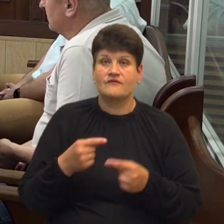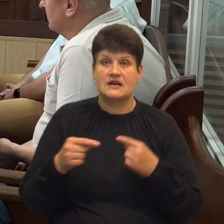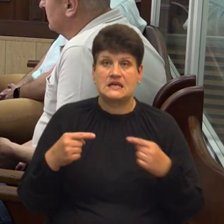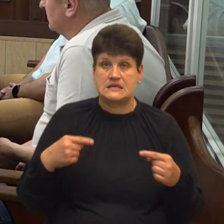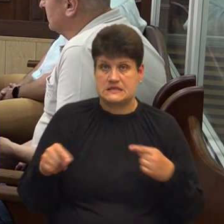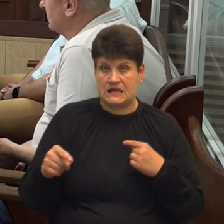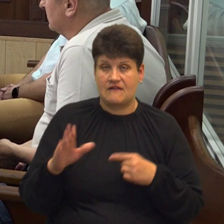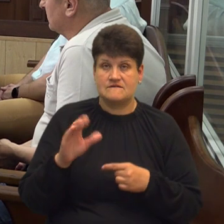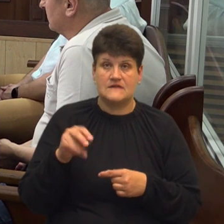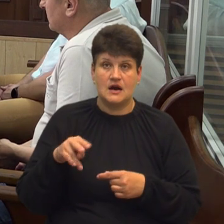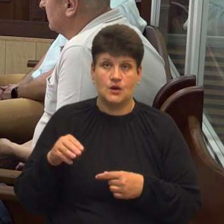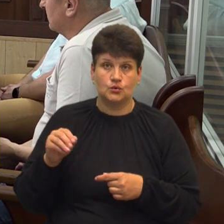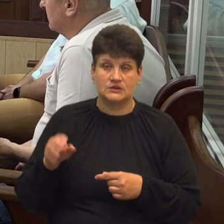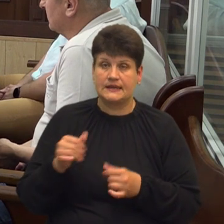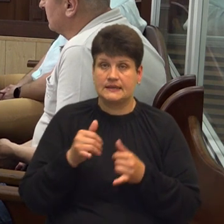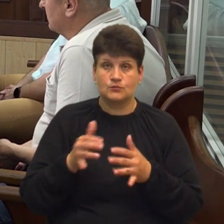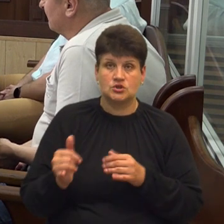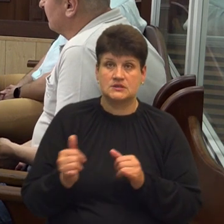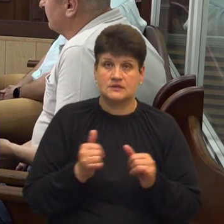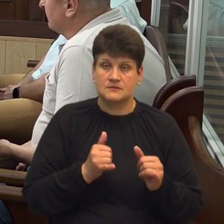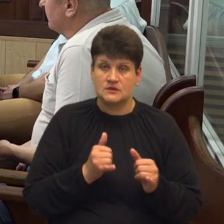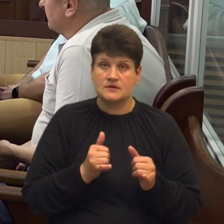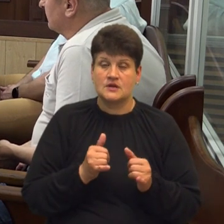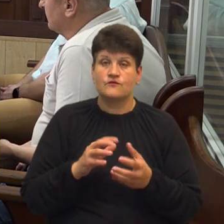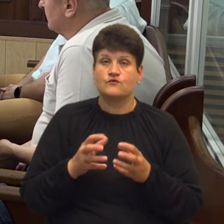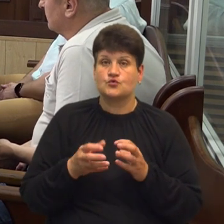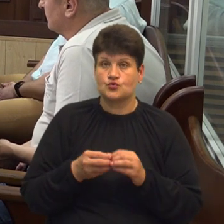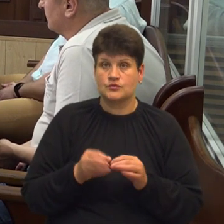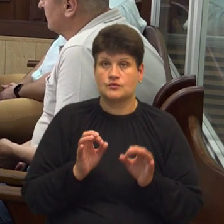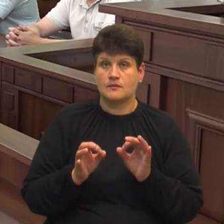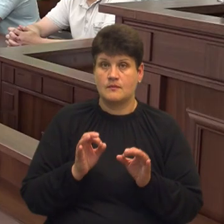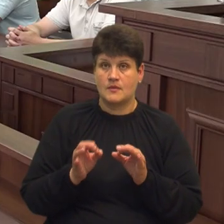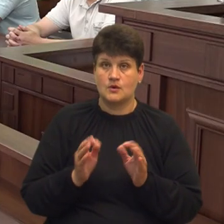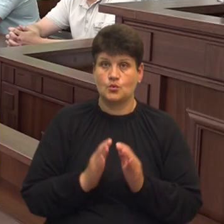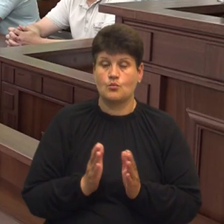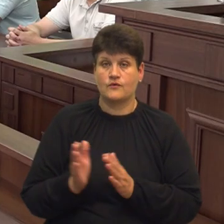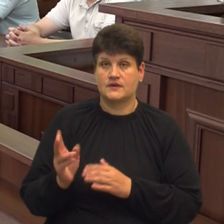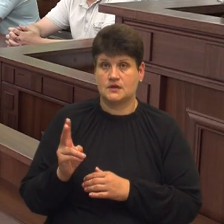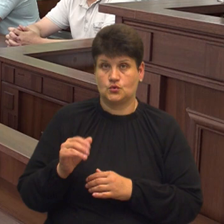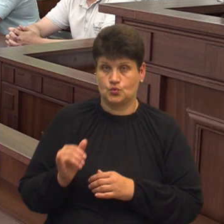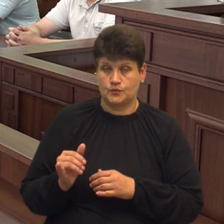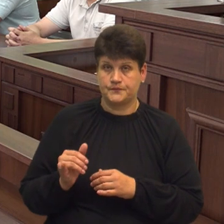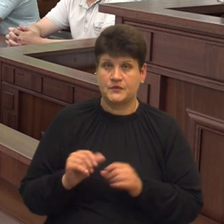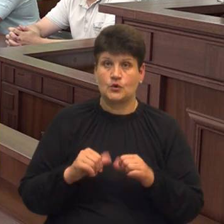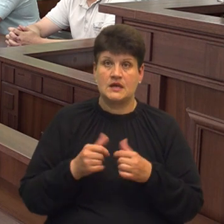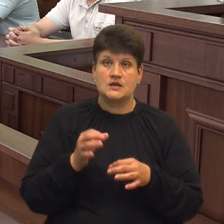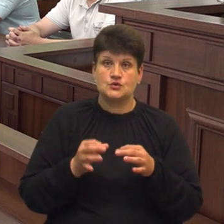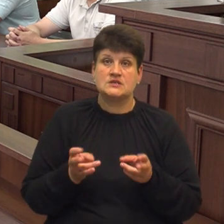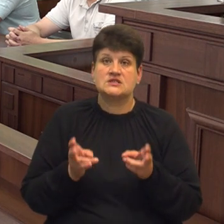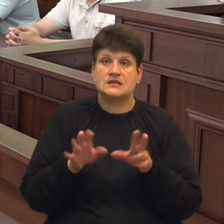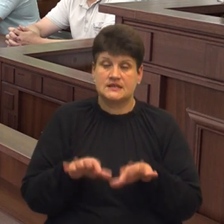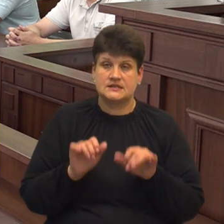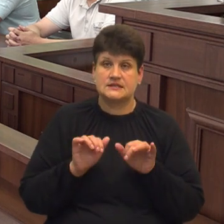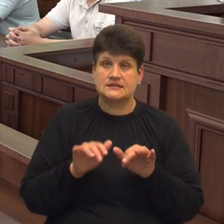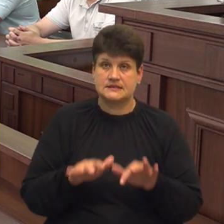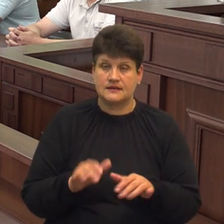безпосередньо не зможе забезпечити у визначеній сумі належну процесальну поведінку. Колегія суддів вирішила залежити запобіжний